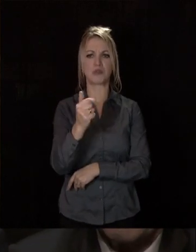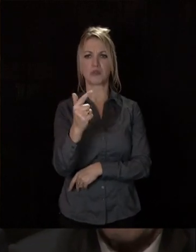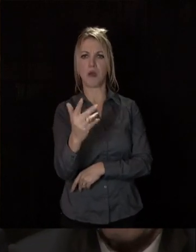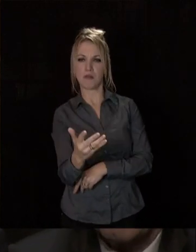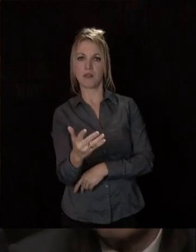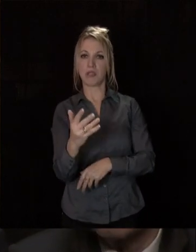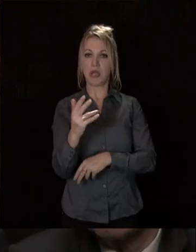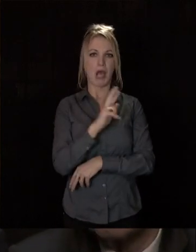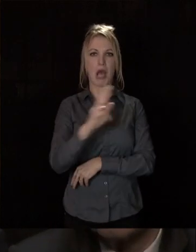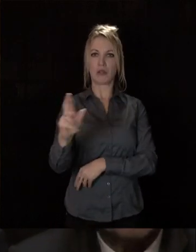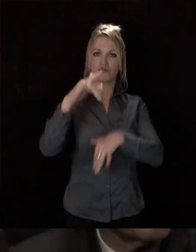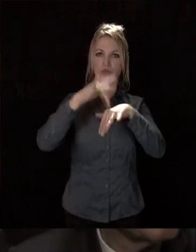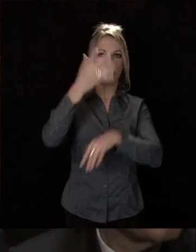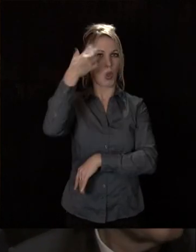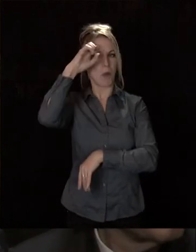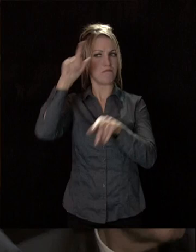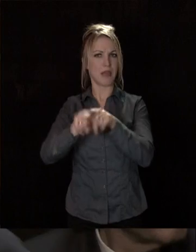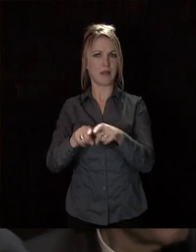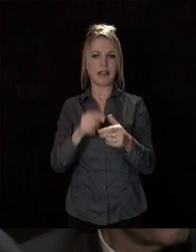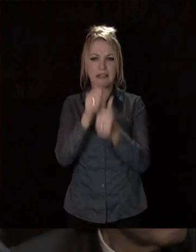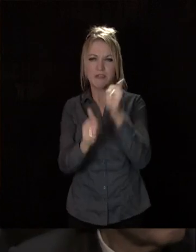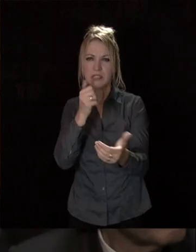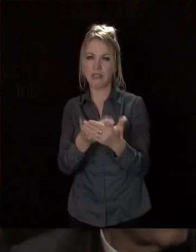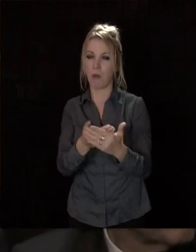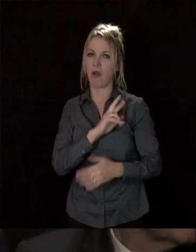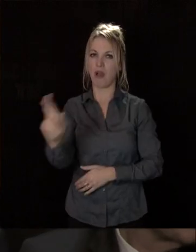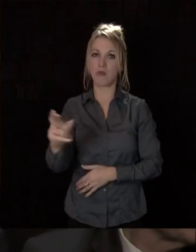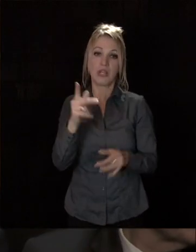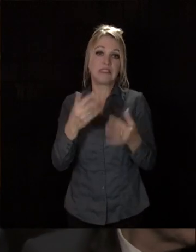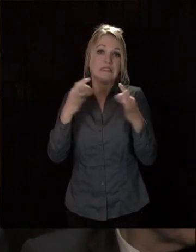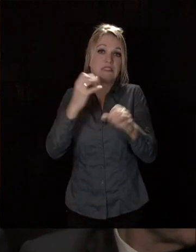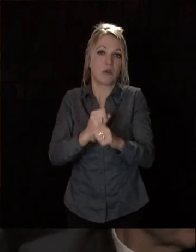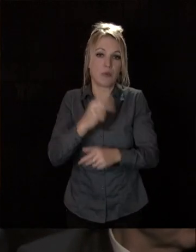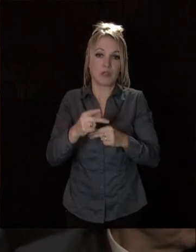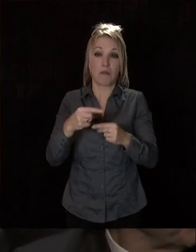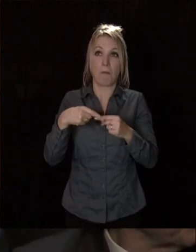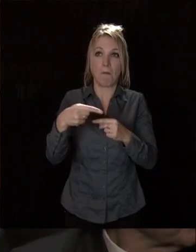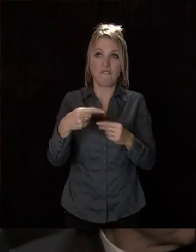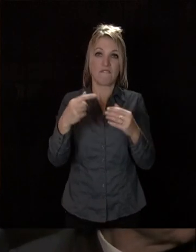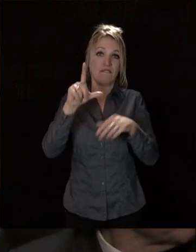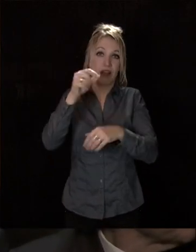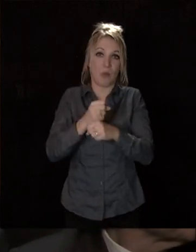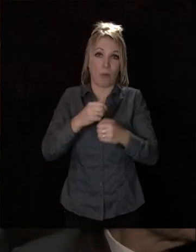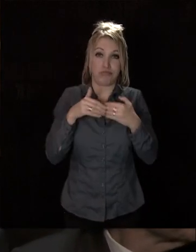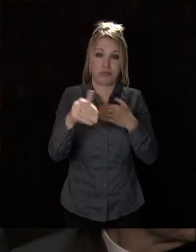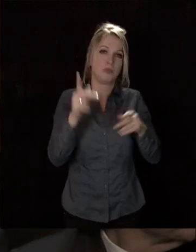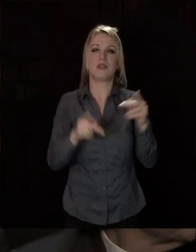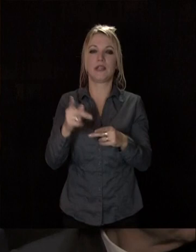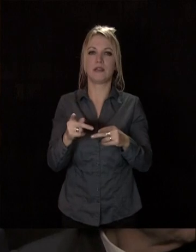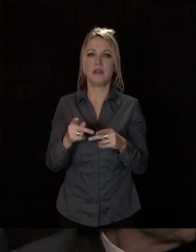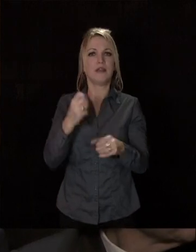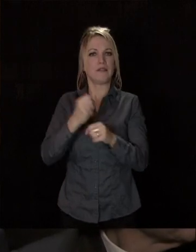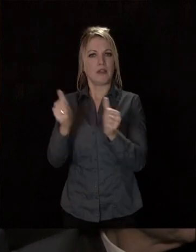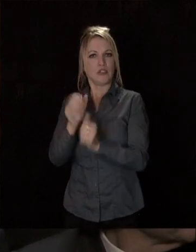se sont lancées, voire en Europe, sont lancées dans ce défi. Cela prendra dix ans, peut-être même vingt. Nous travaillons aussi avec la Chambre d